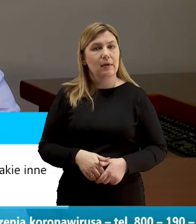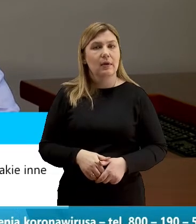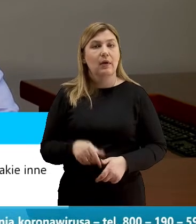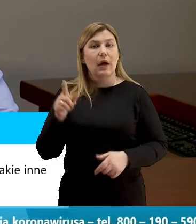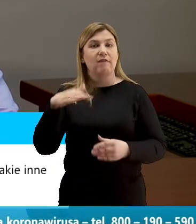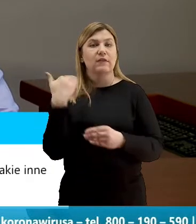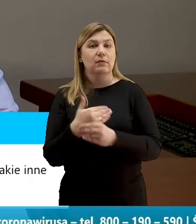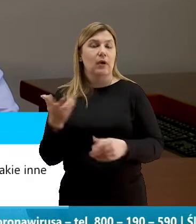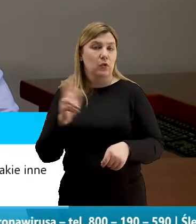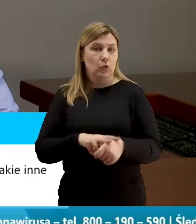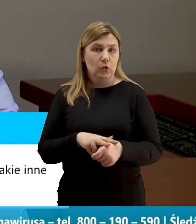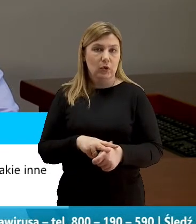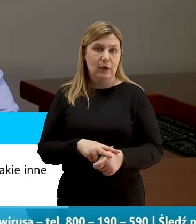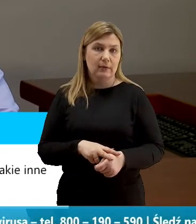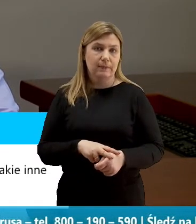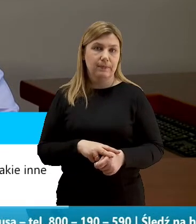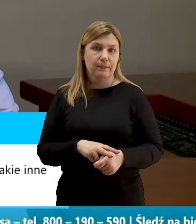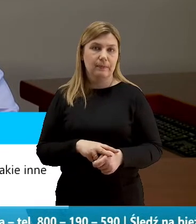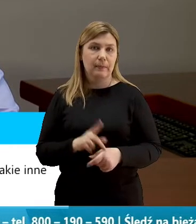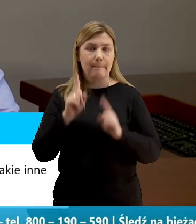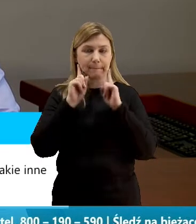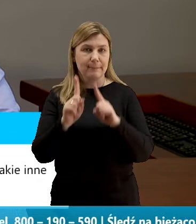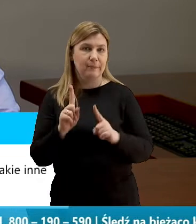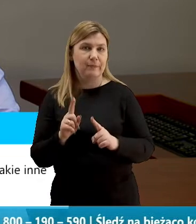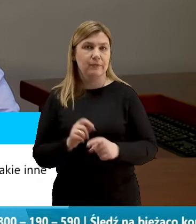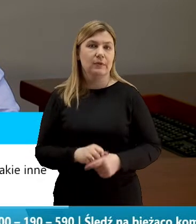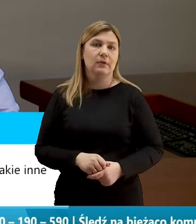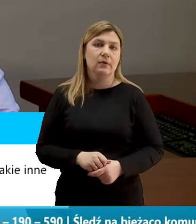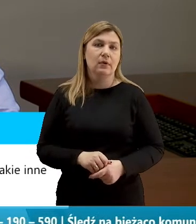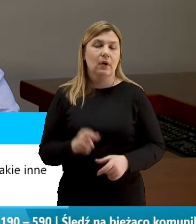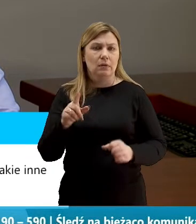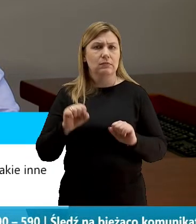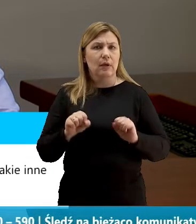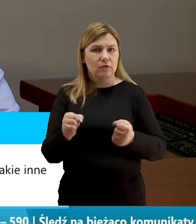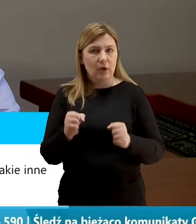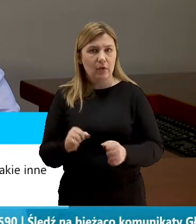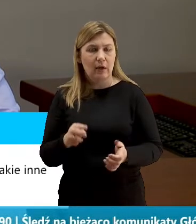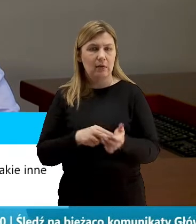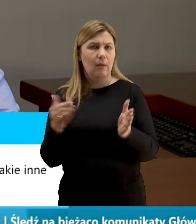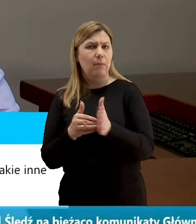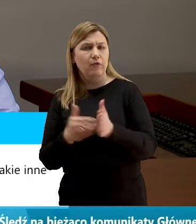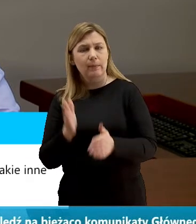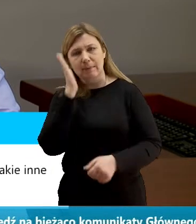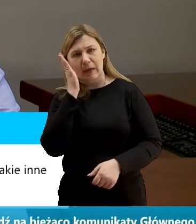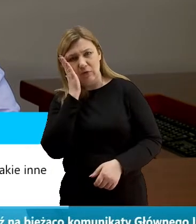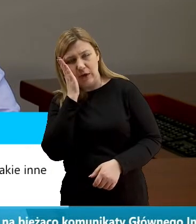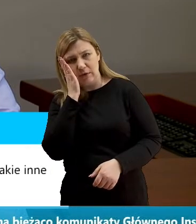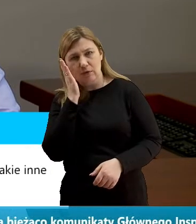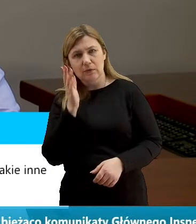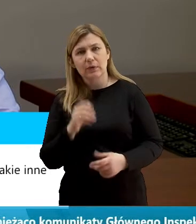Firmy, które tak naprawdę funkcjonują na potrzeby mieszkańców,